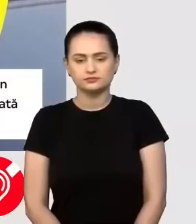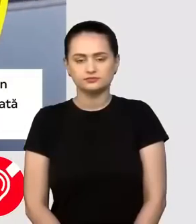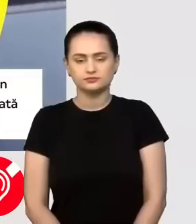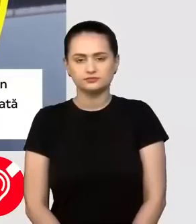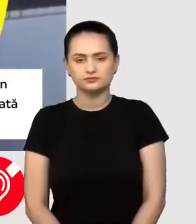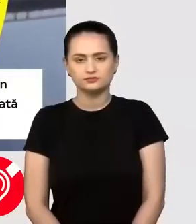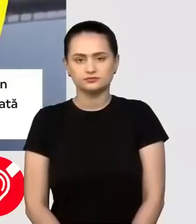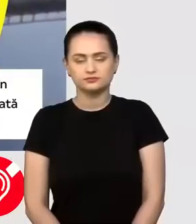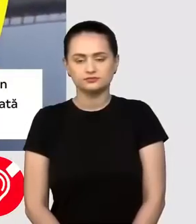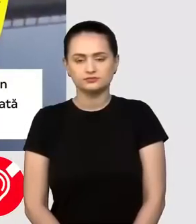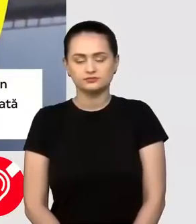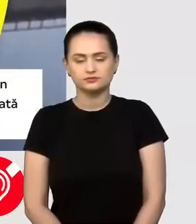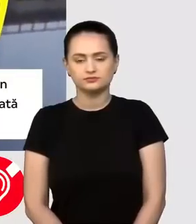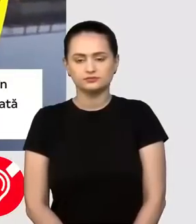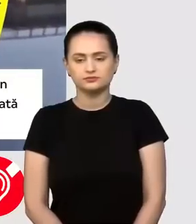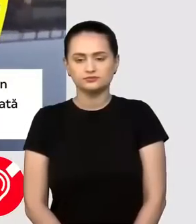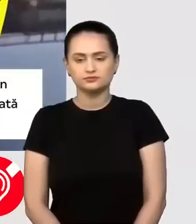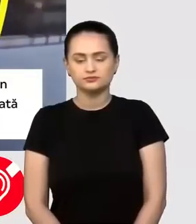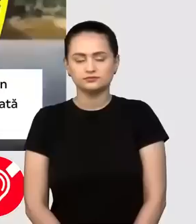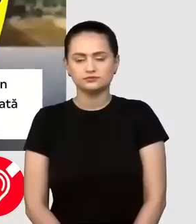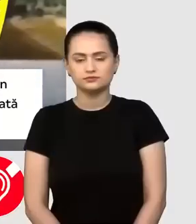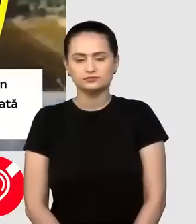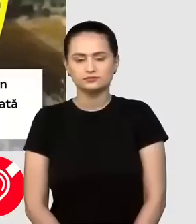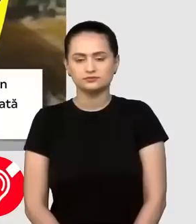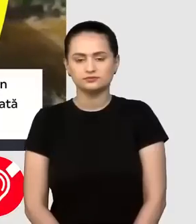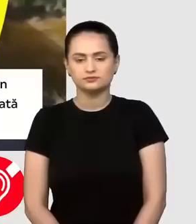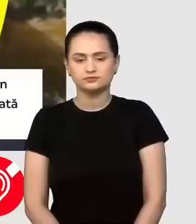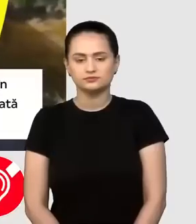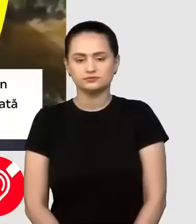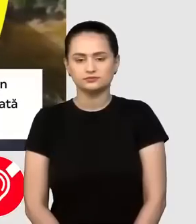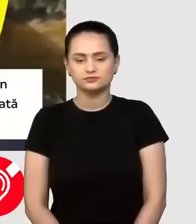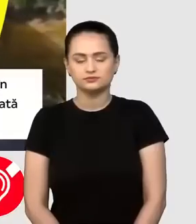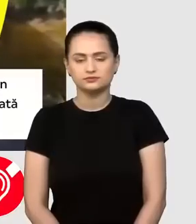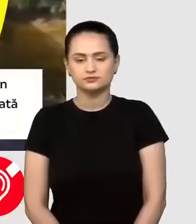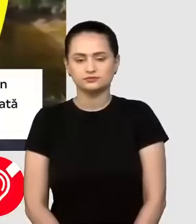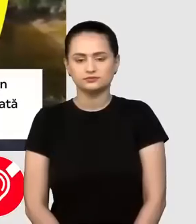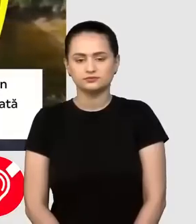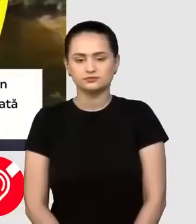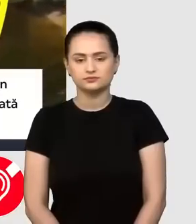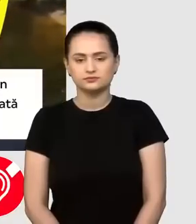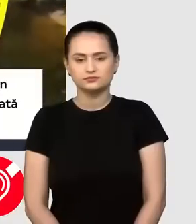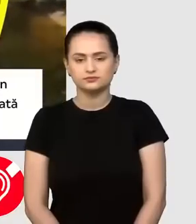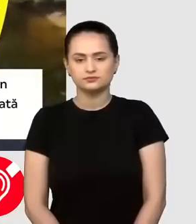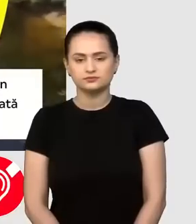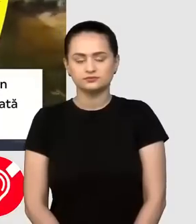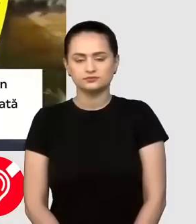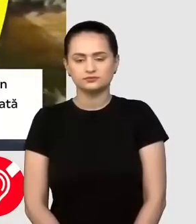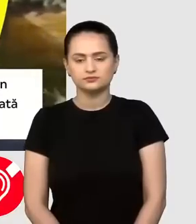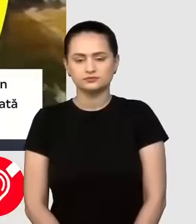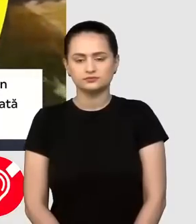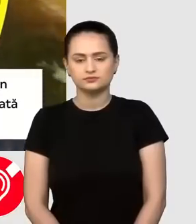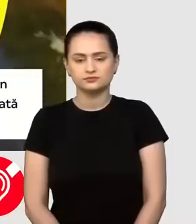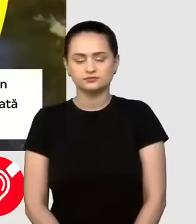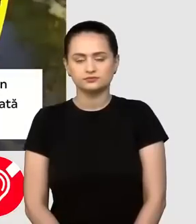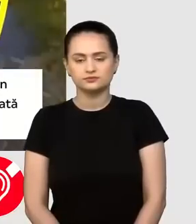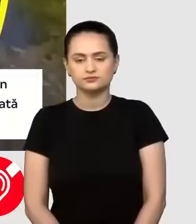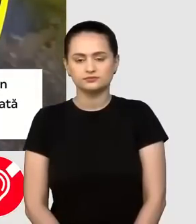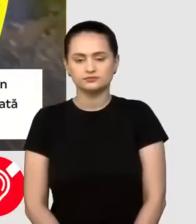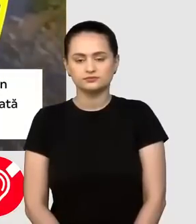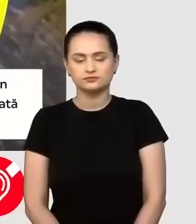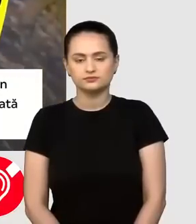conform președintelui Zelenski. Acest lucru ar trebui cumva să alerteze inclusiv autoritățile din România, ținând cont că